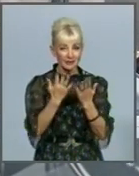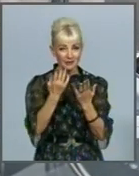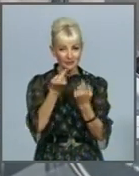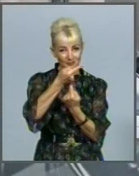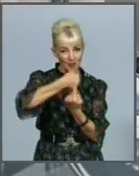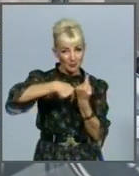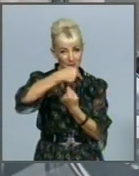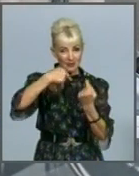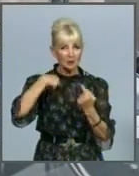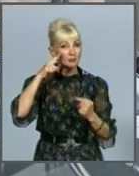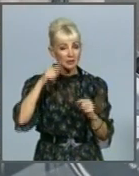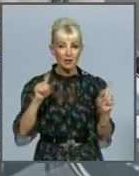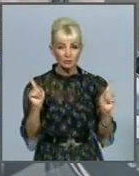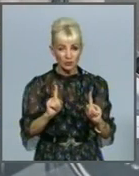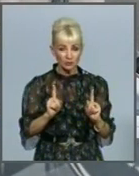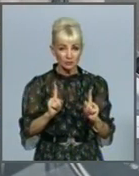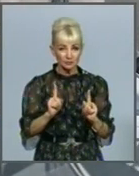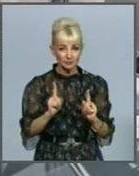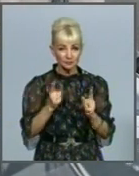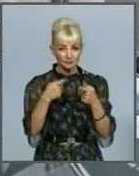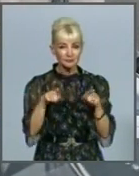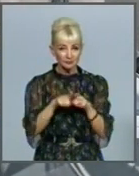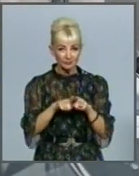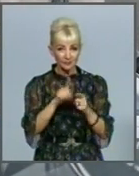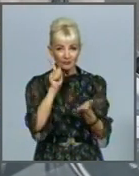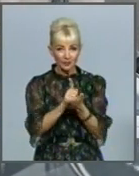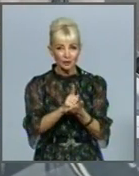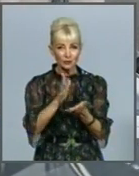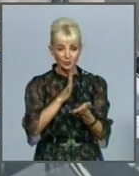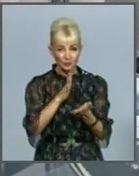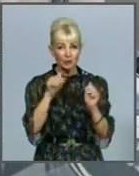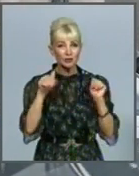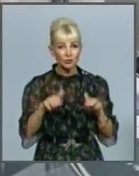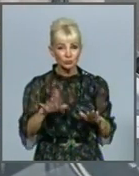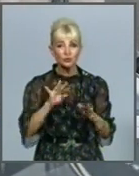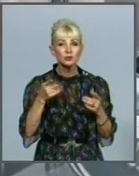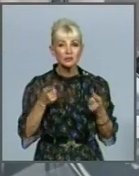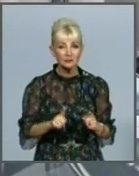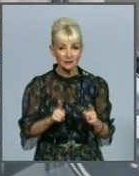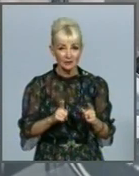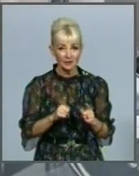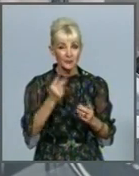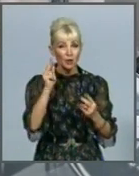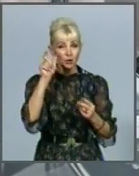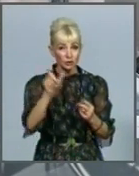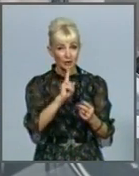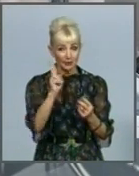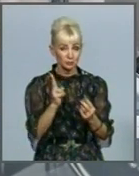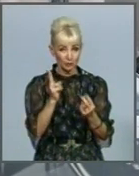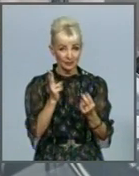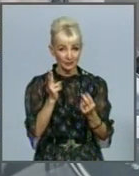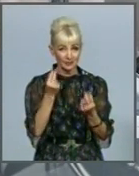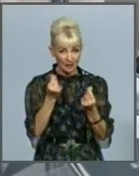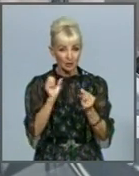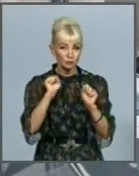ми знаємо про те, що таким чином повинно бути визначено, що дійсно людина, грає, може виграти, отримувати цей